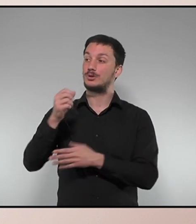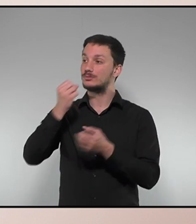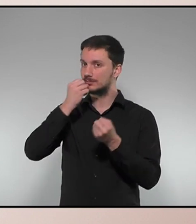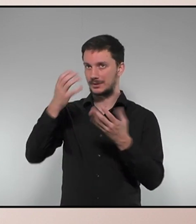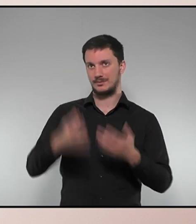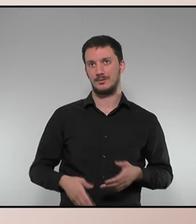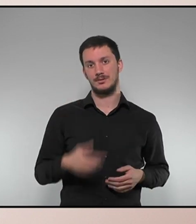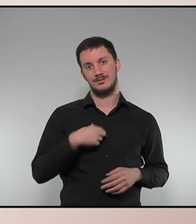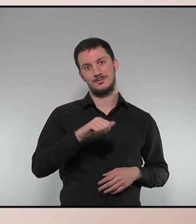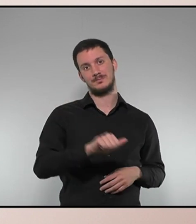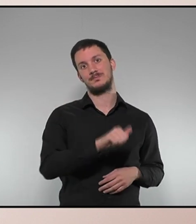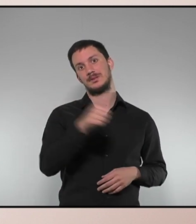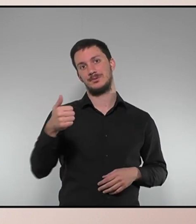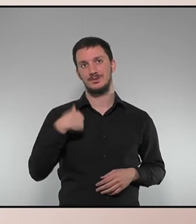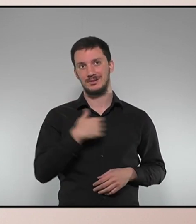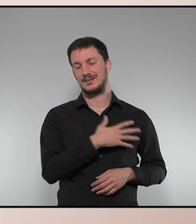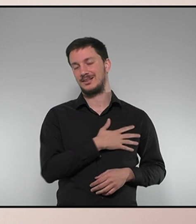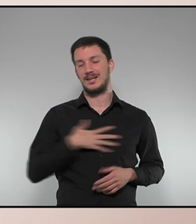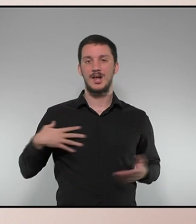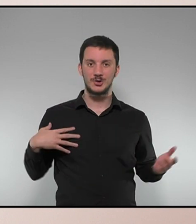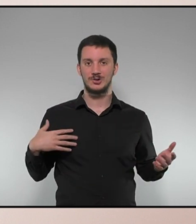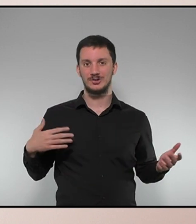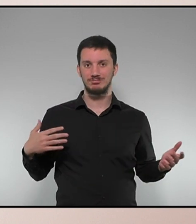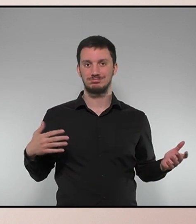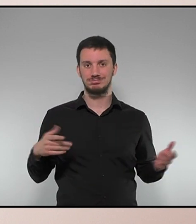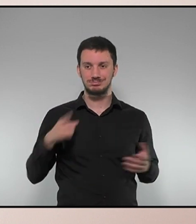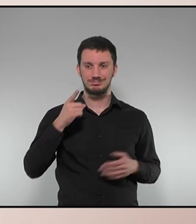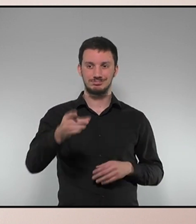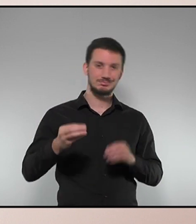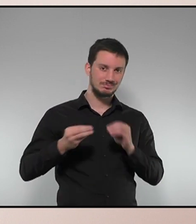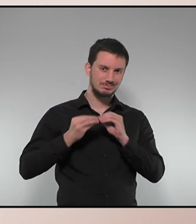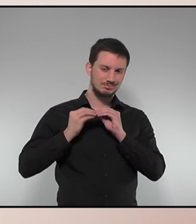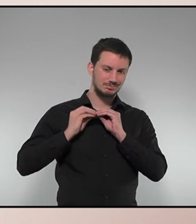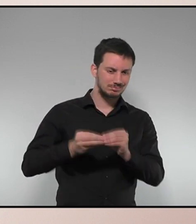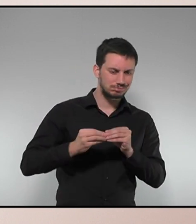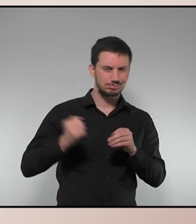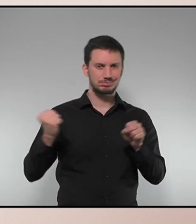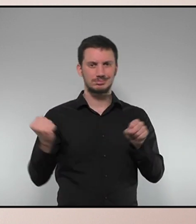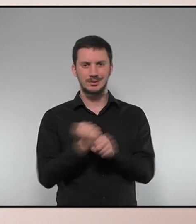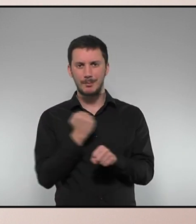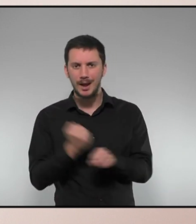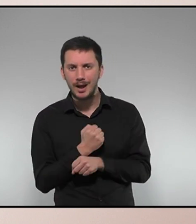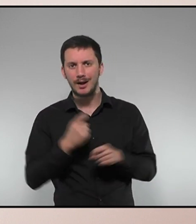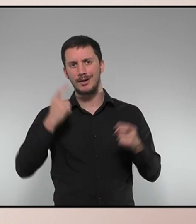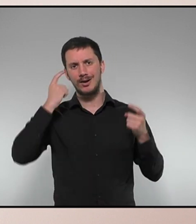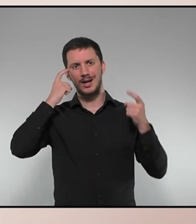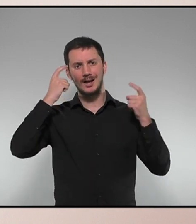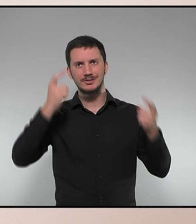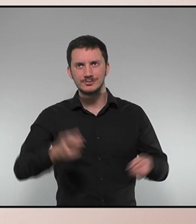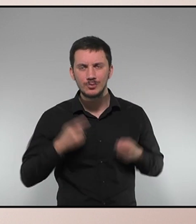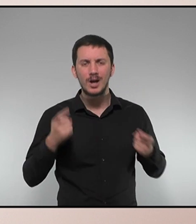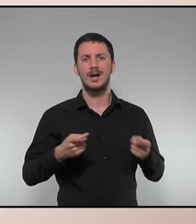En primer lloc, deixi'm agrair-li tota la tasca, el treball, l'esforç i la suma